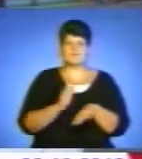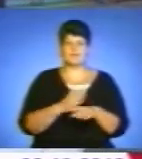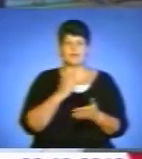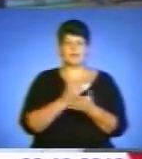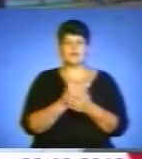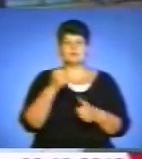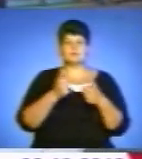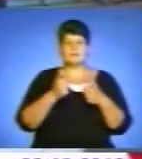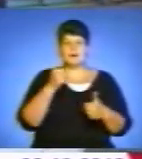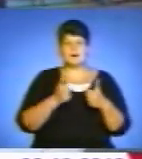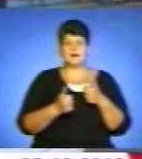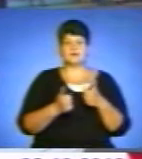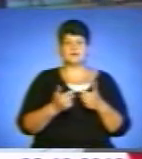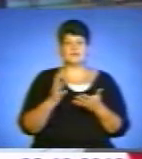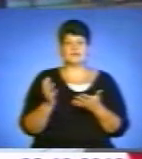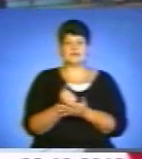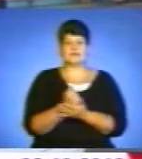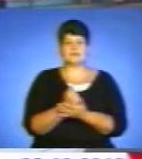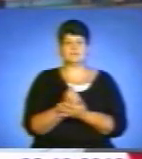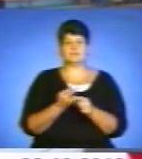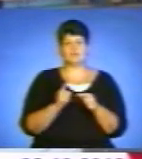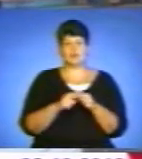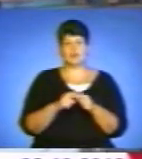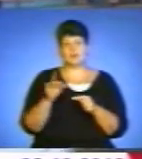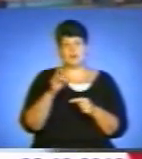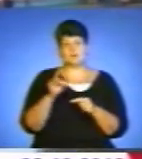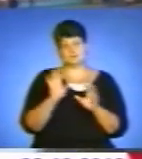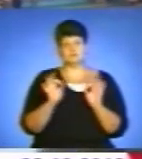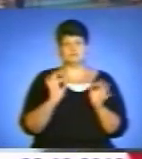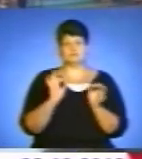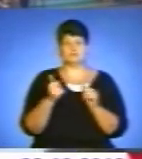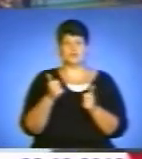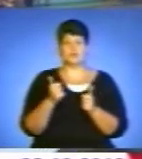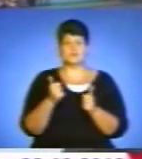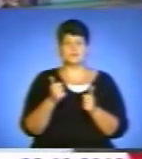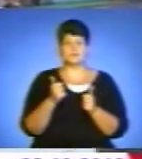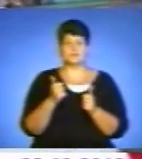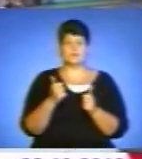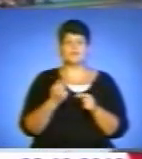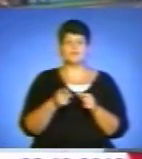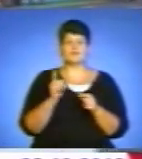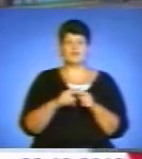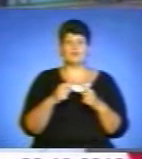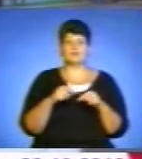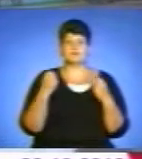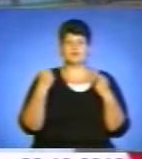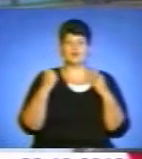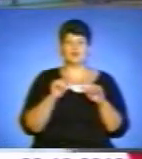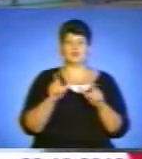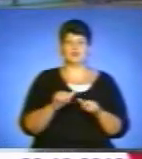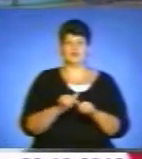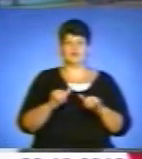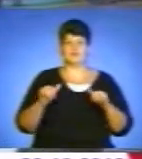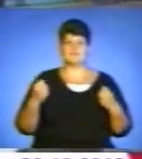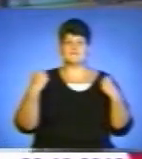Змагання мені вдалися з цього разу добре, я би сказав. Тому обрав цей вид спорту, бо тут людина розвивається, як